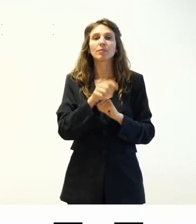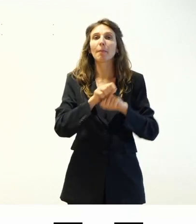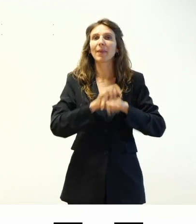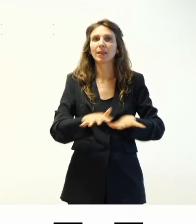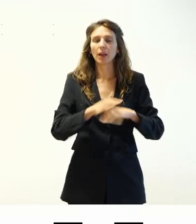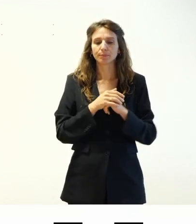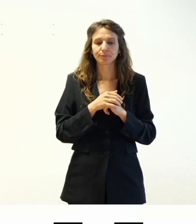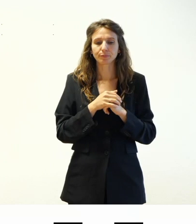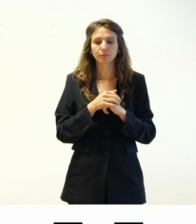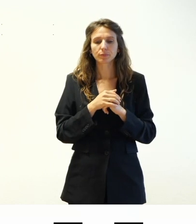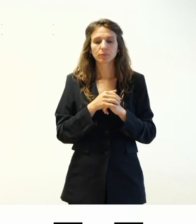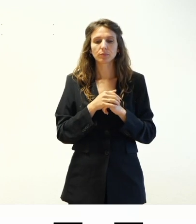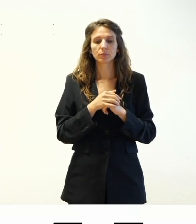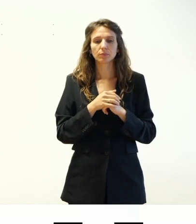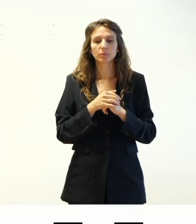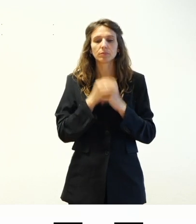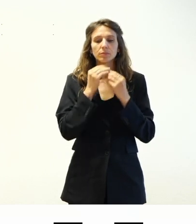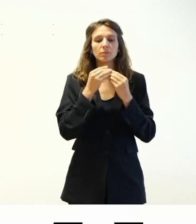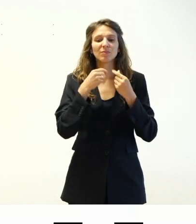bisogna fare in modo che non ci siano autoplay